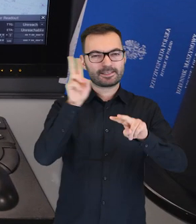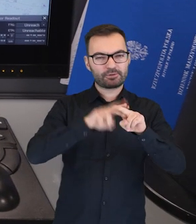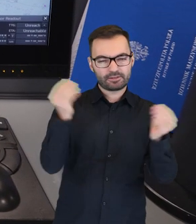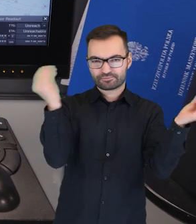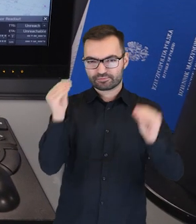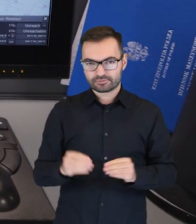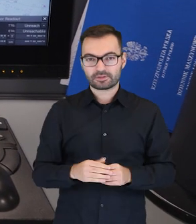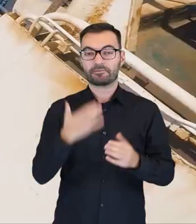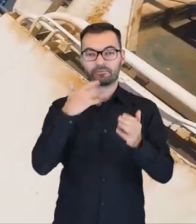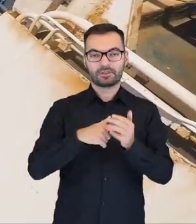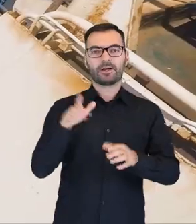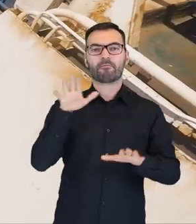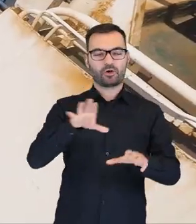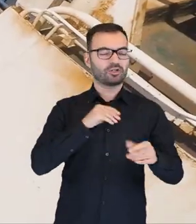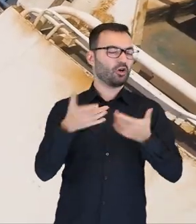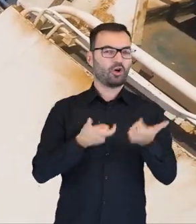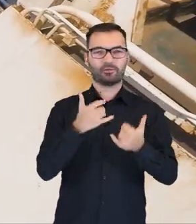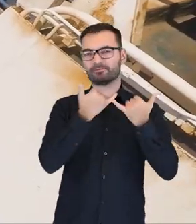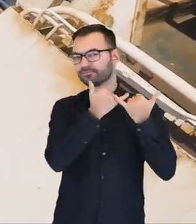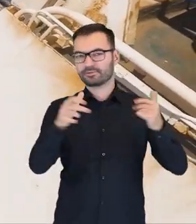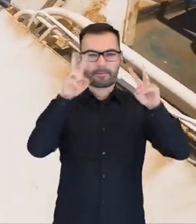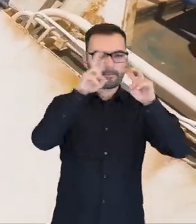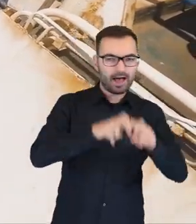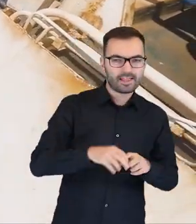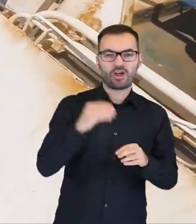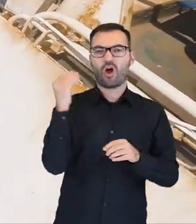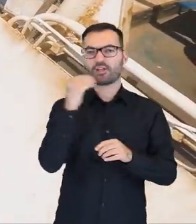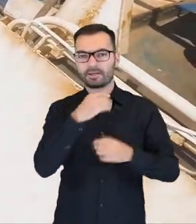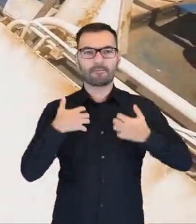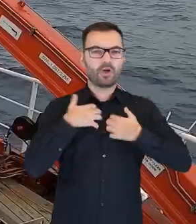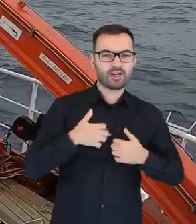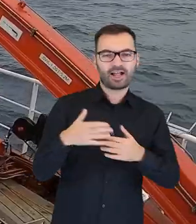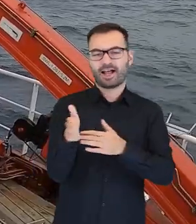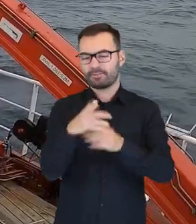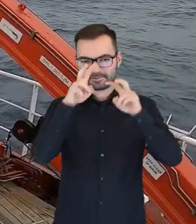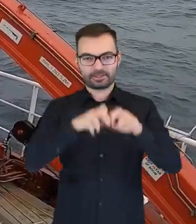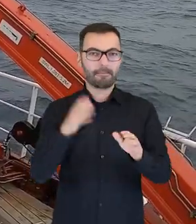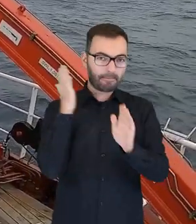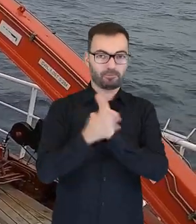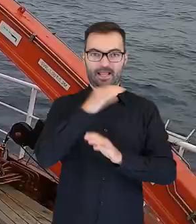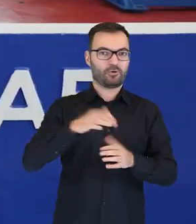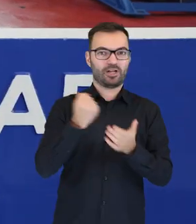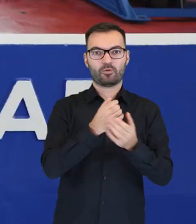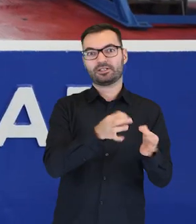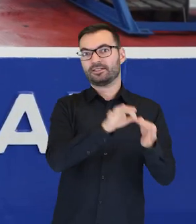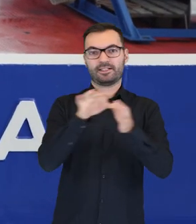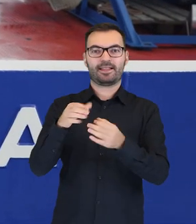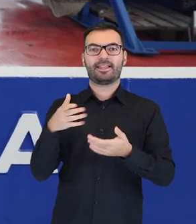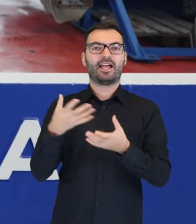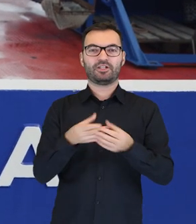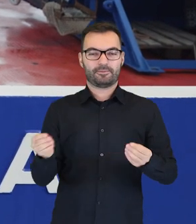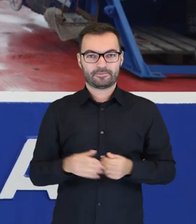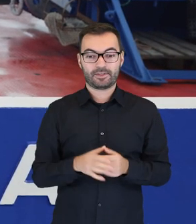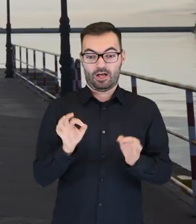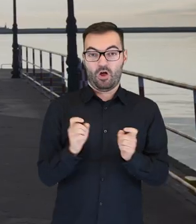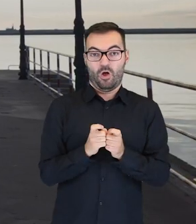aparaturą i umożliwiają wykonywanie wielu badań oceanograficznych, geologicznych czy biologiczno-rybackich bezpośrednio na morzu. Aktualnie znajduje